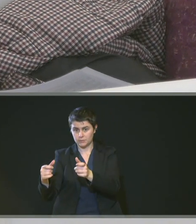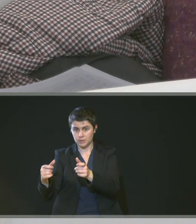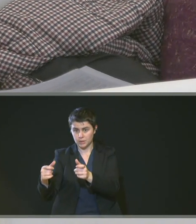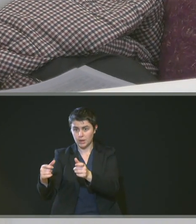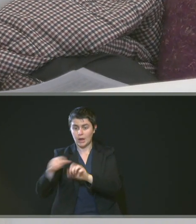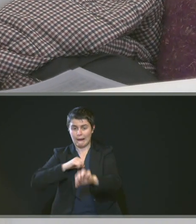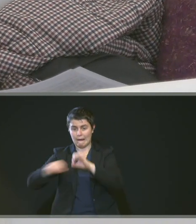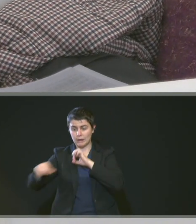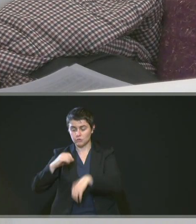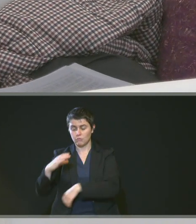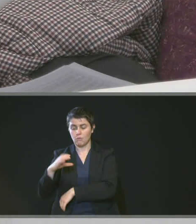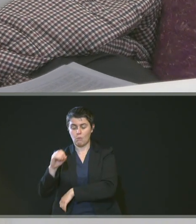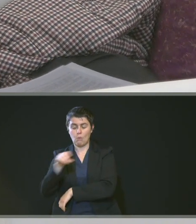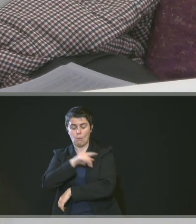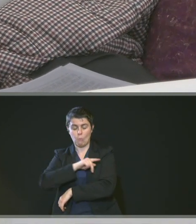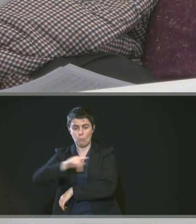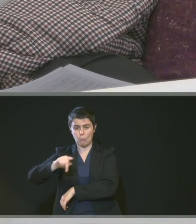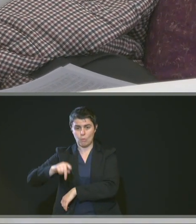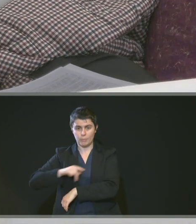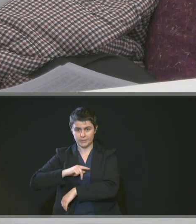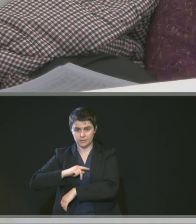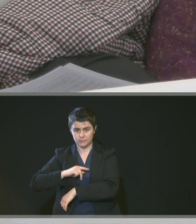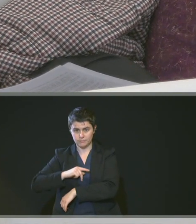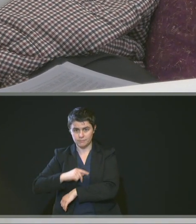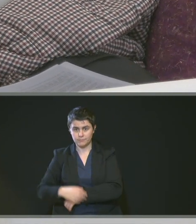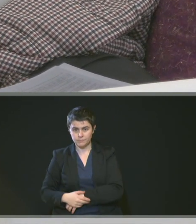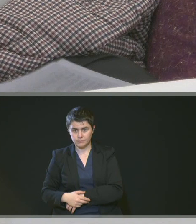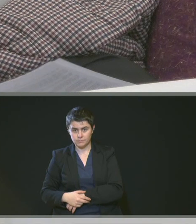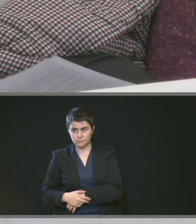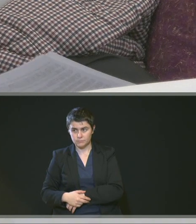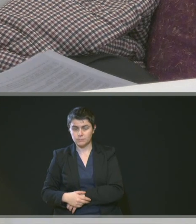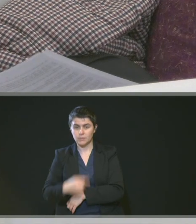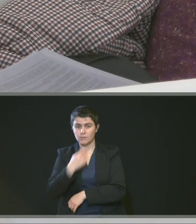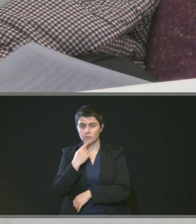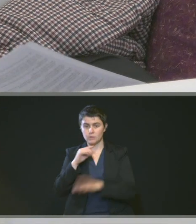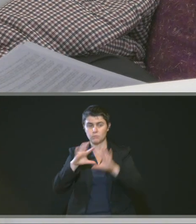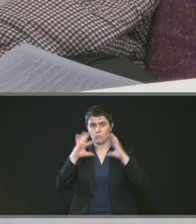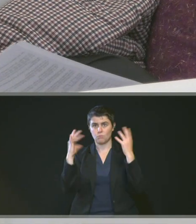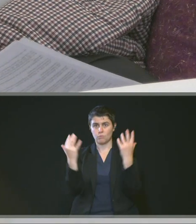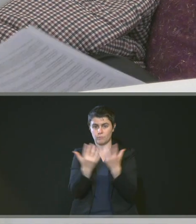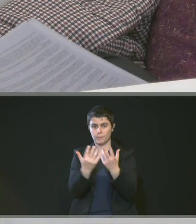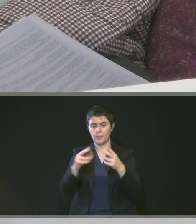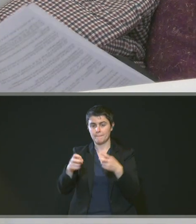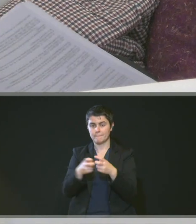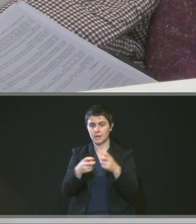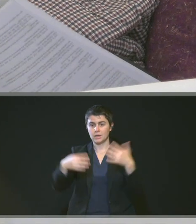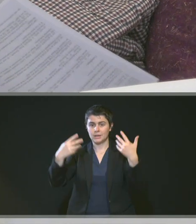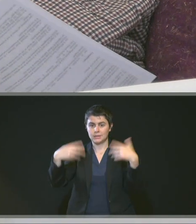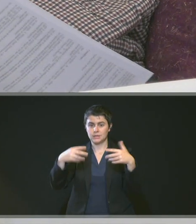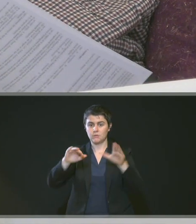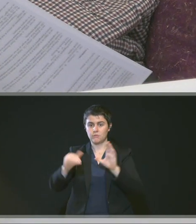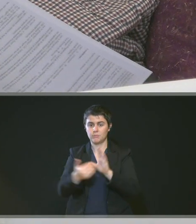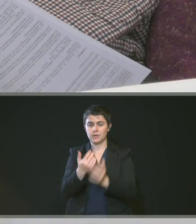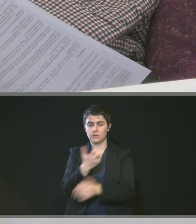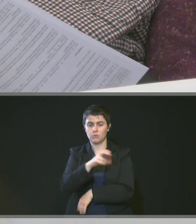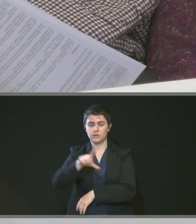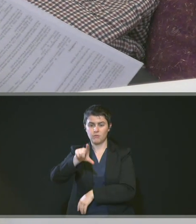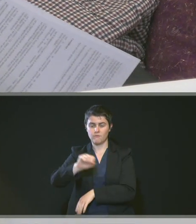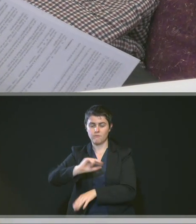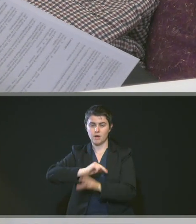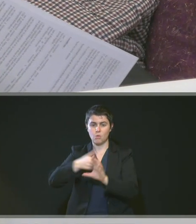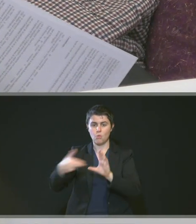copropriété, dans des conditions financières su énoncées, soit moyennant le prix de 19 320 euros, auquel